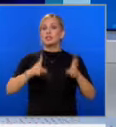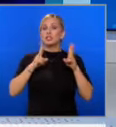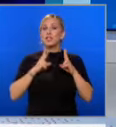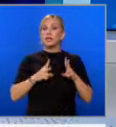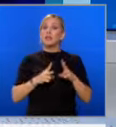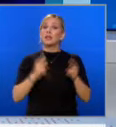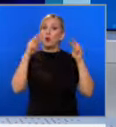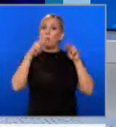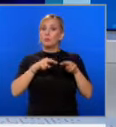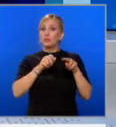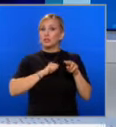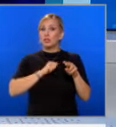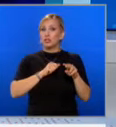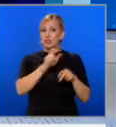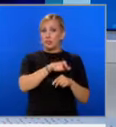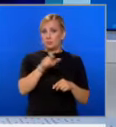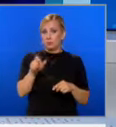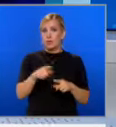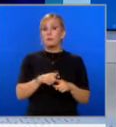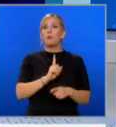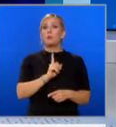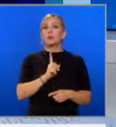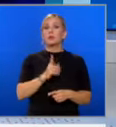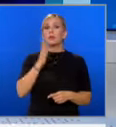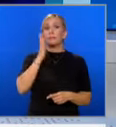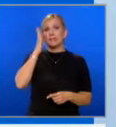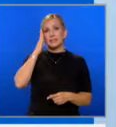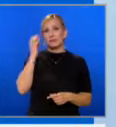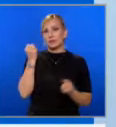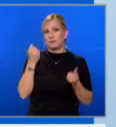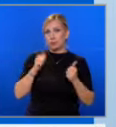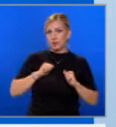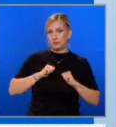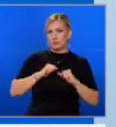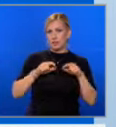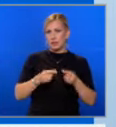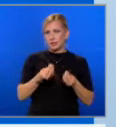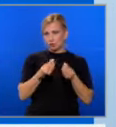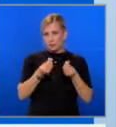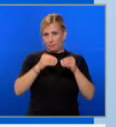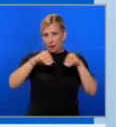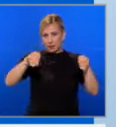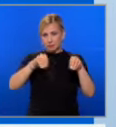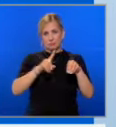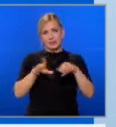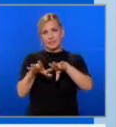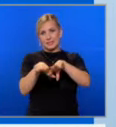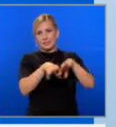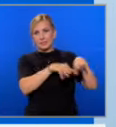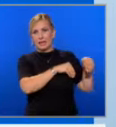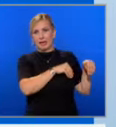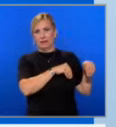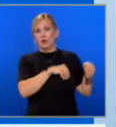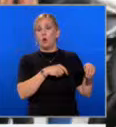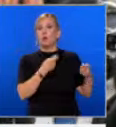за защита на потребителите и по препоръка на Министерството на здравеопазването. Продуктът незабавно трябва да бъде изтеглен от пазара.